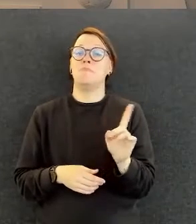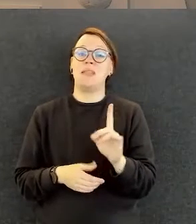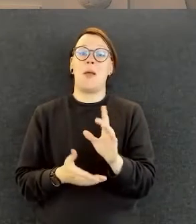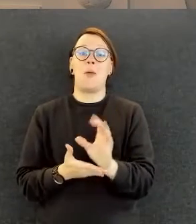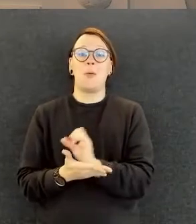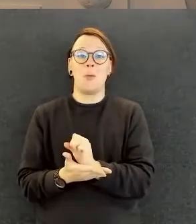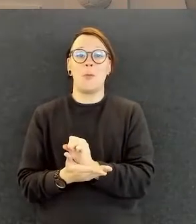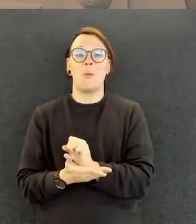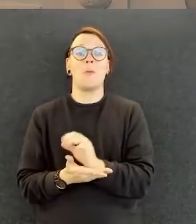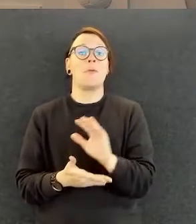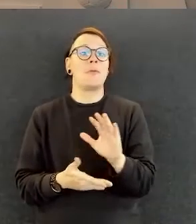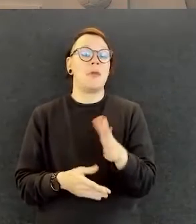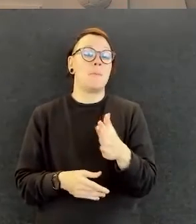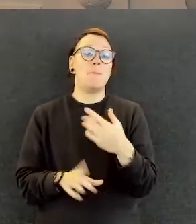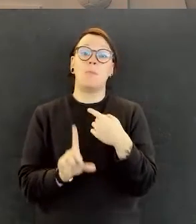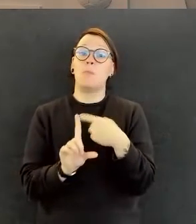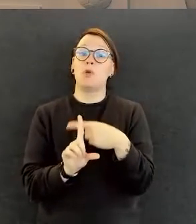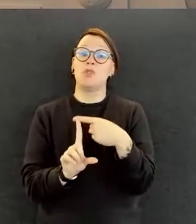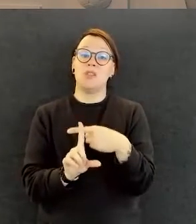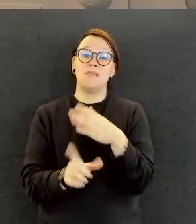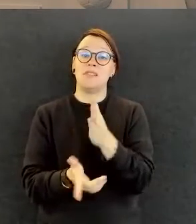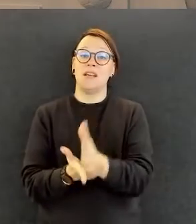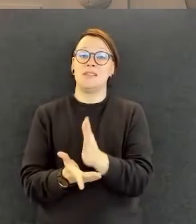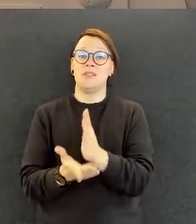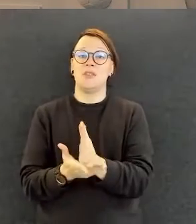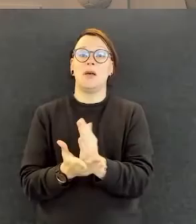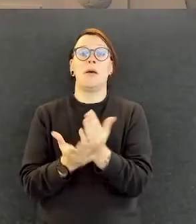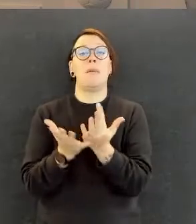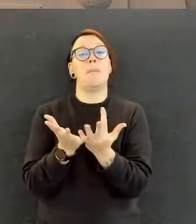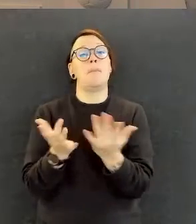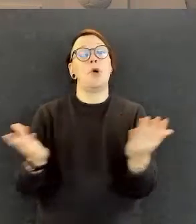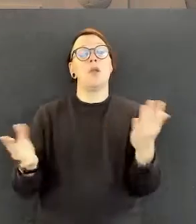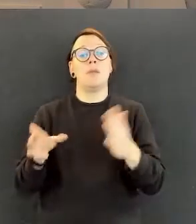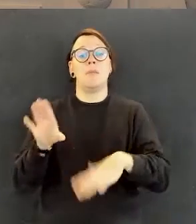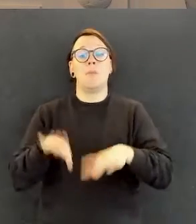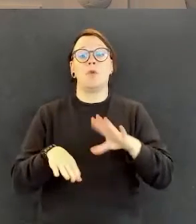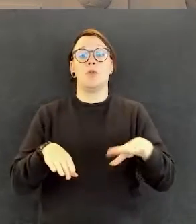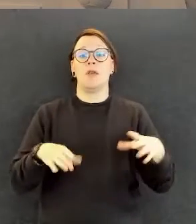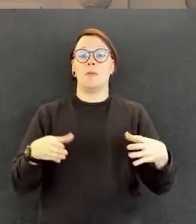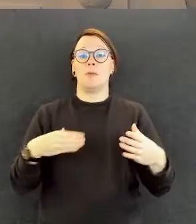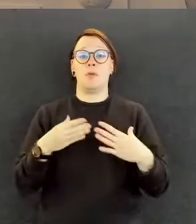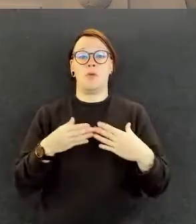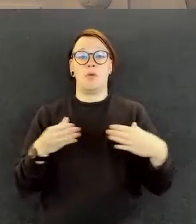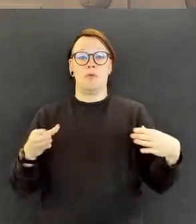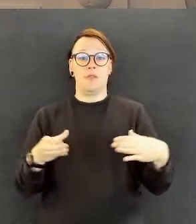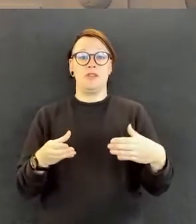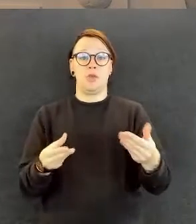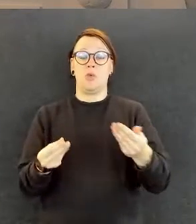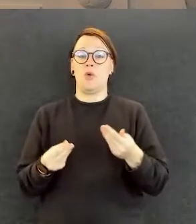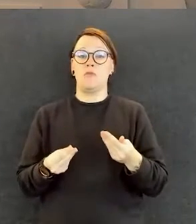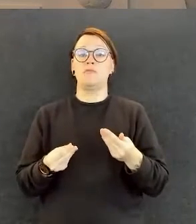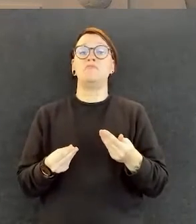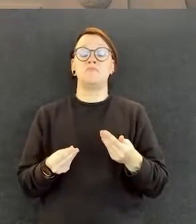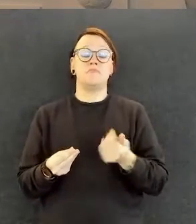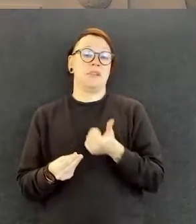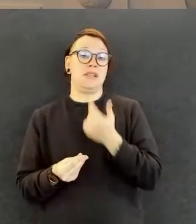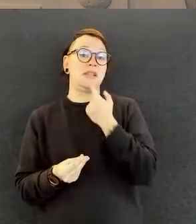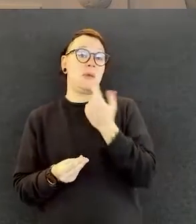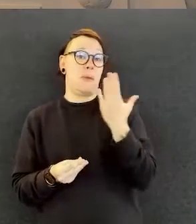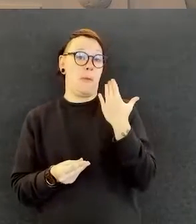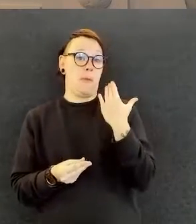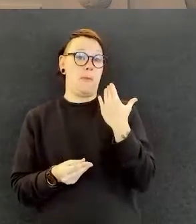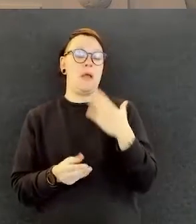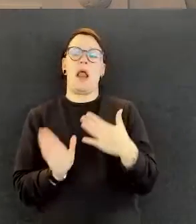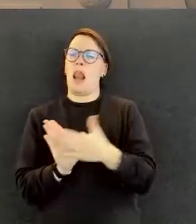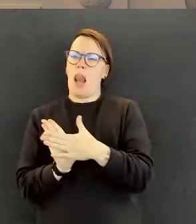positiivisia puolia tämä monimuotoinen työyhteisö tuo tähän työn tekemiseen. Ja sanoitkin juuri tästä, että tuo sitä laaja-alaisuutta ja